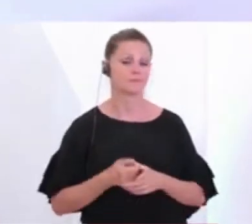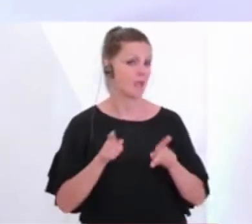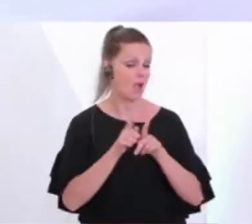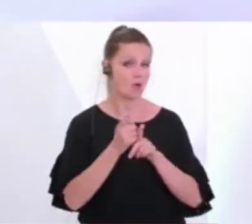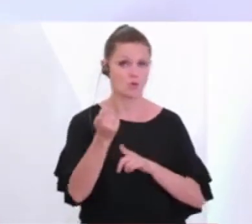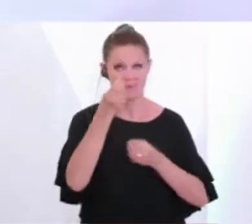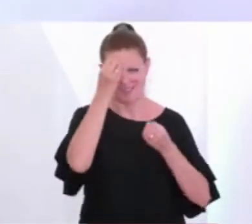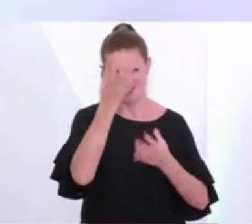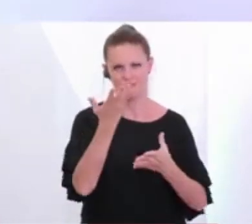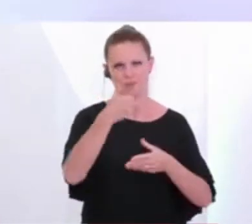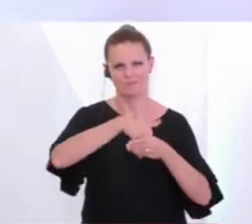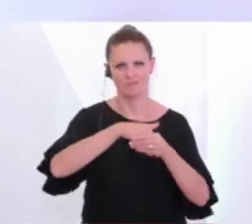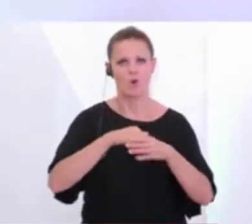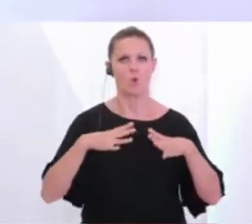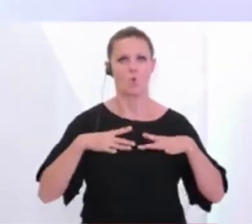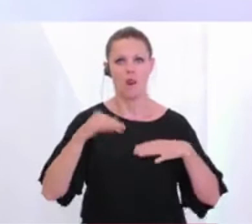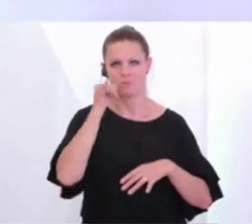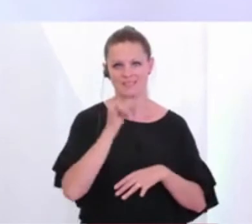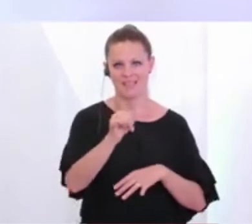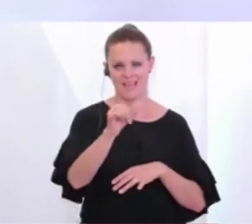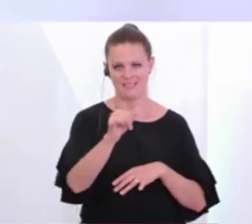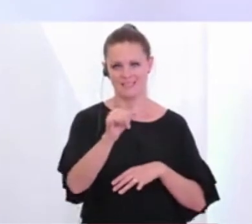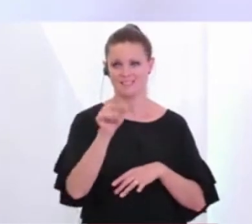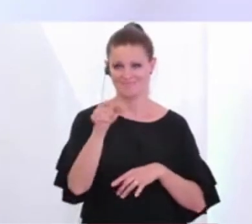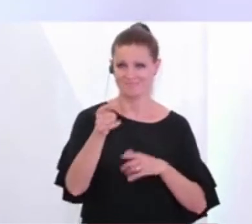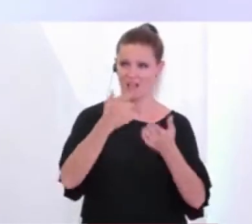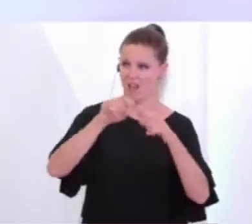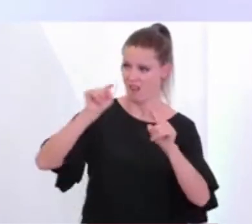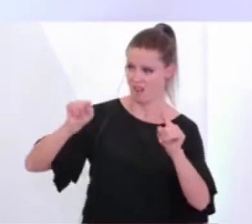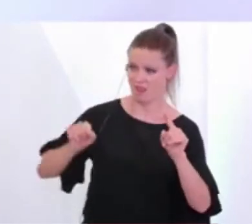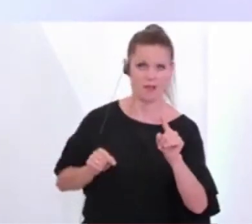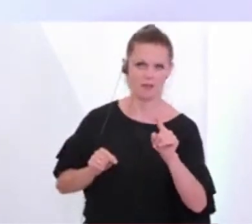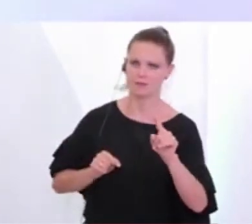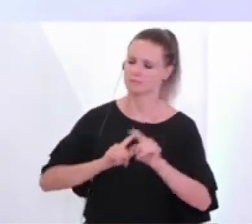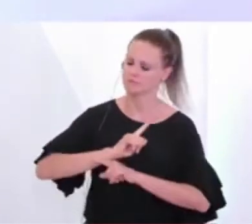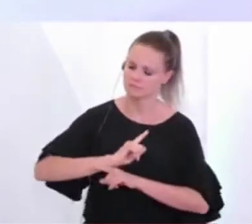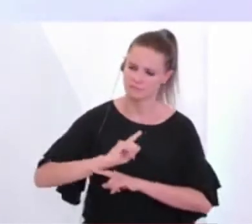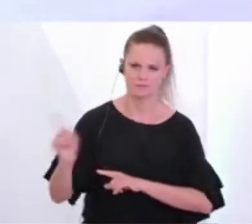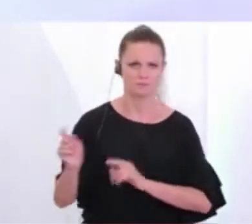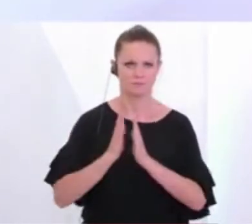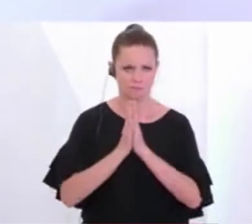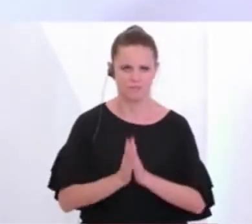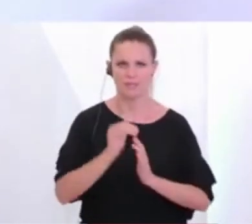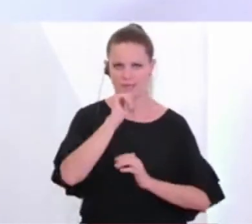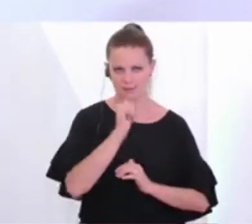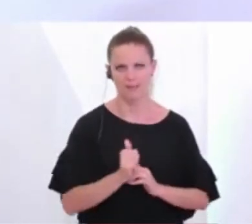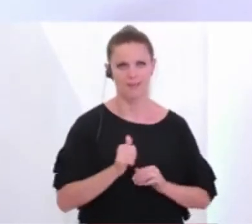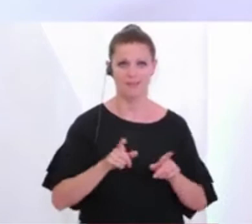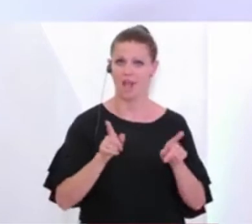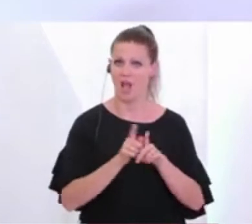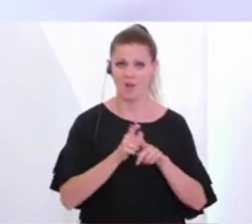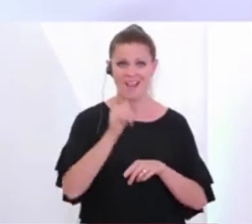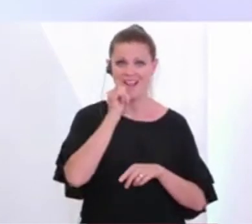informieren, dass zum einen die Urlaubsreisen in eines dieser Länder unbedingt unterlassen werden sollen und wenn Reisen